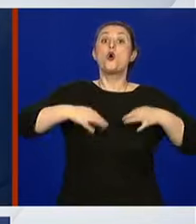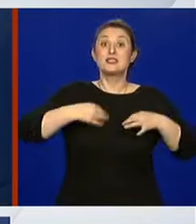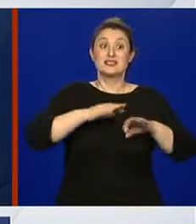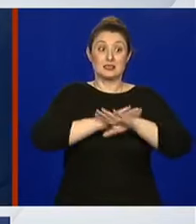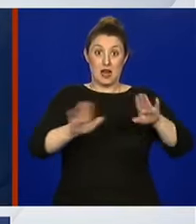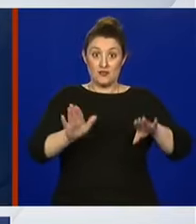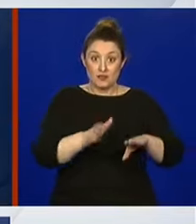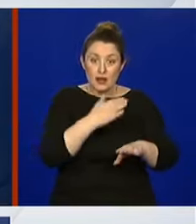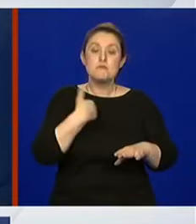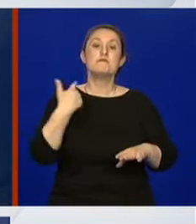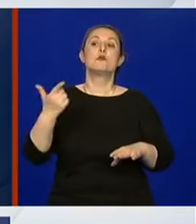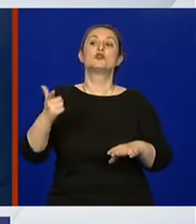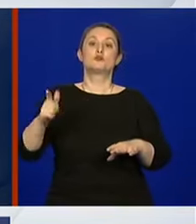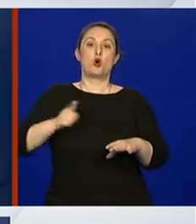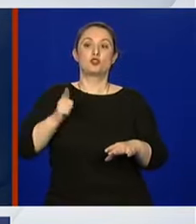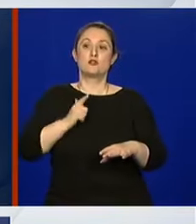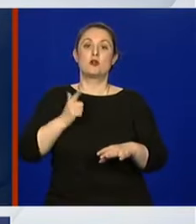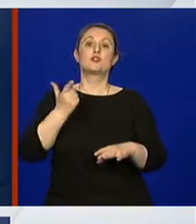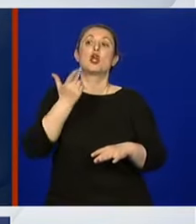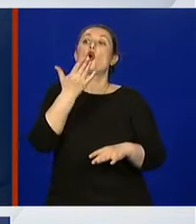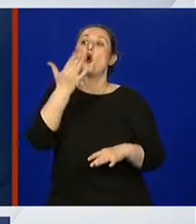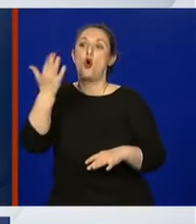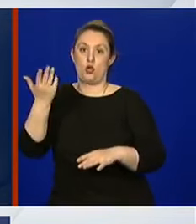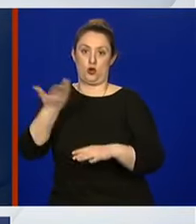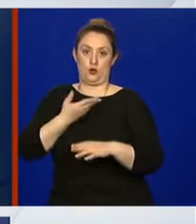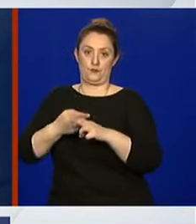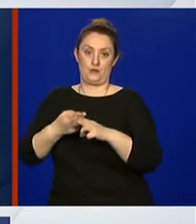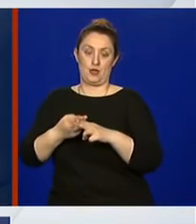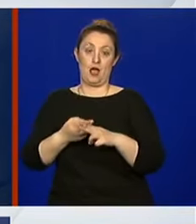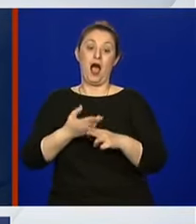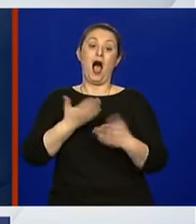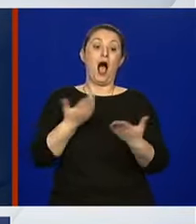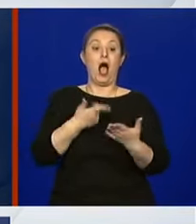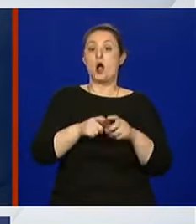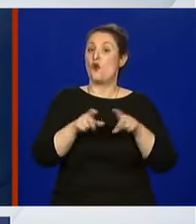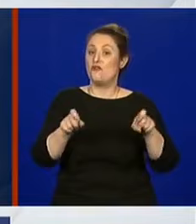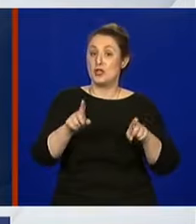očekivati taj drugi val ukoliko se sa virusom nešto ne dugodi ili promijeni.